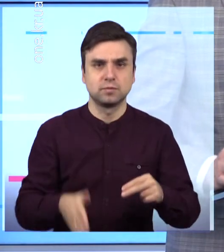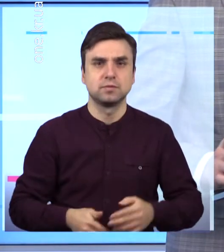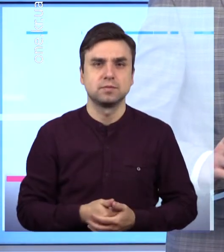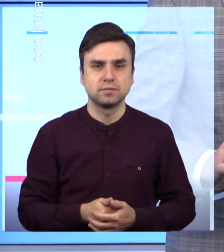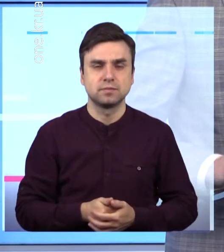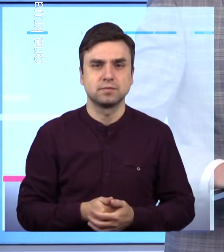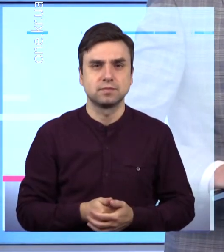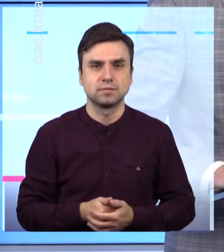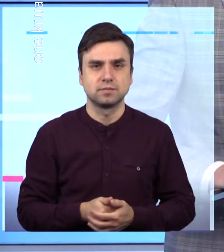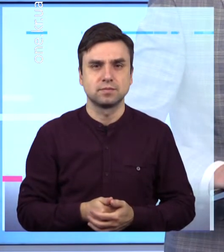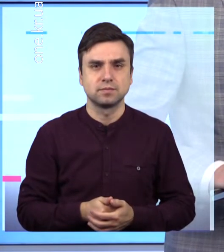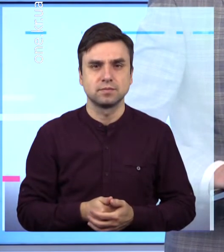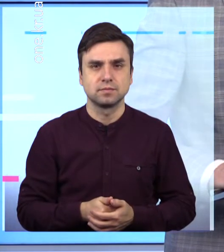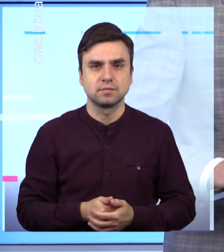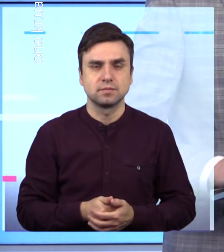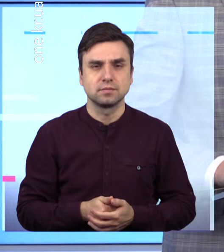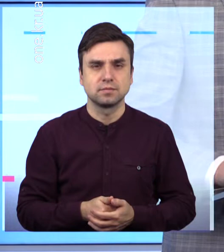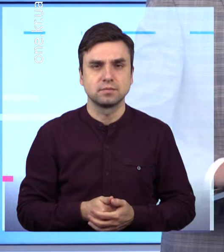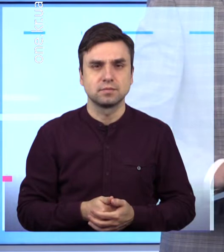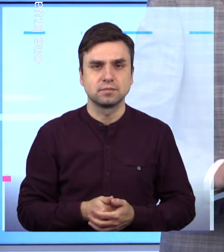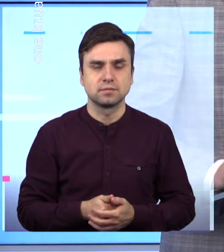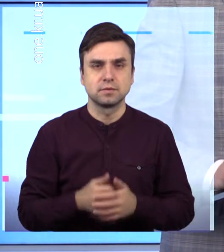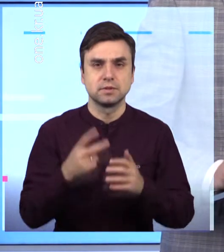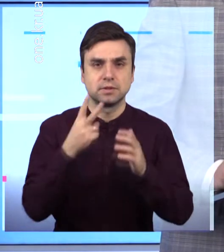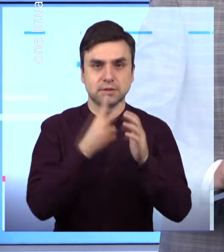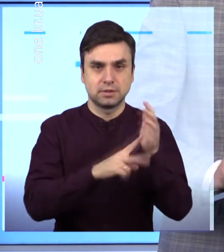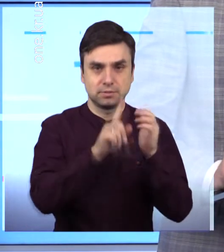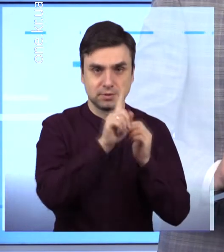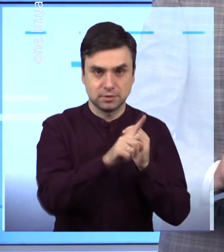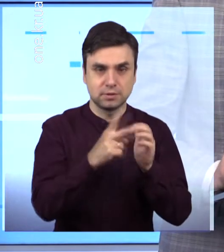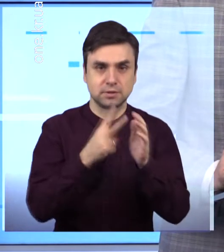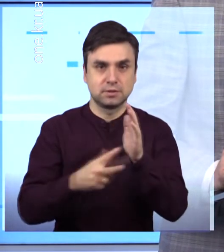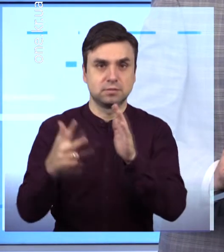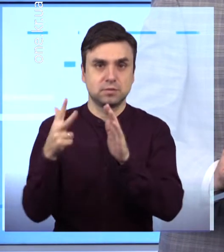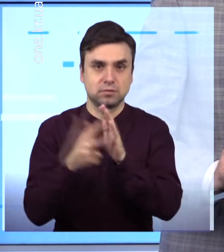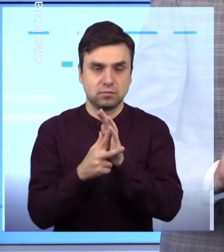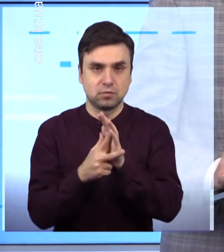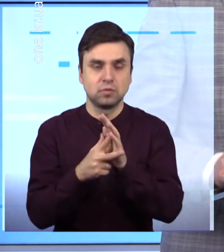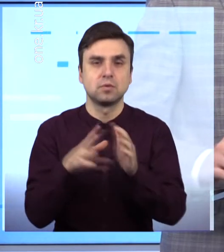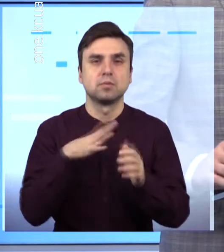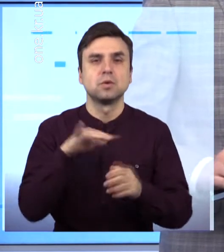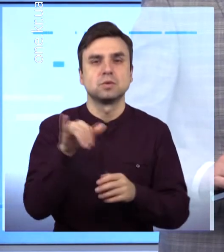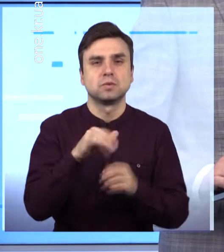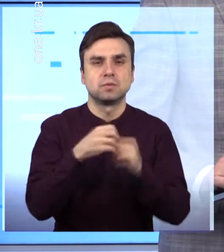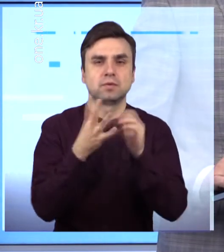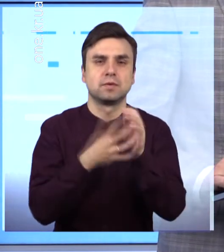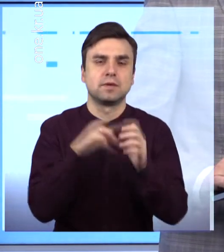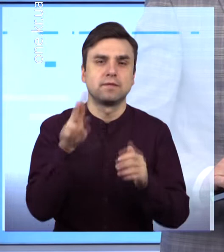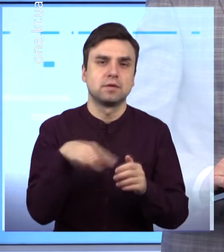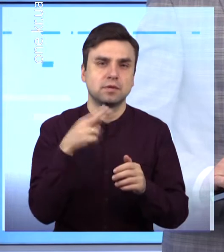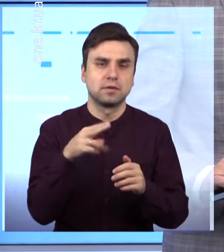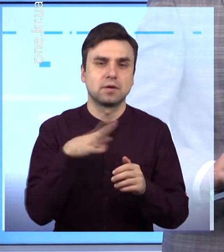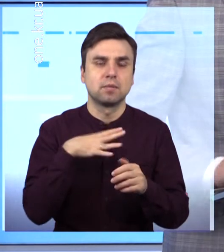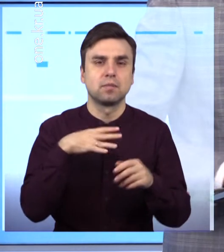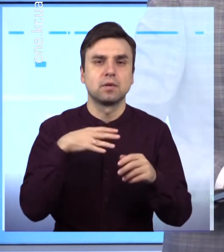71-78 із таким рахунком закінчилась в суботу, 19 грудня, перша гра між БК «Кривбас» та БК «Політехнік»